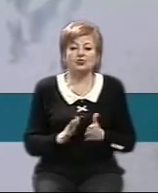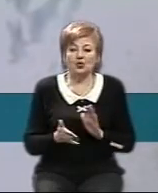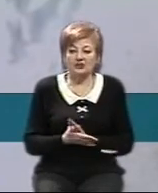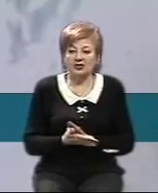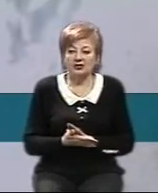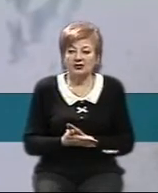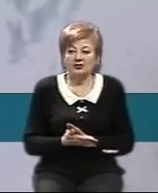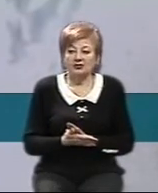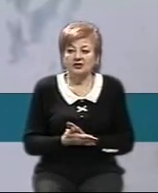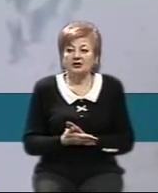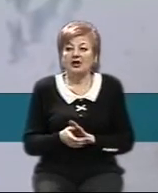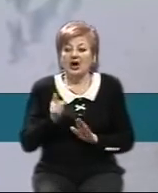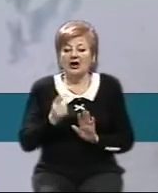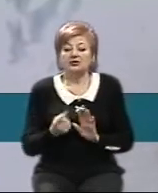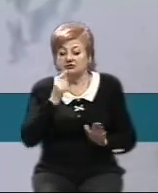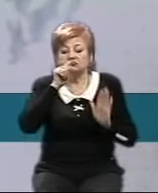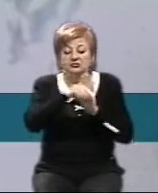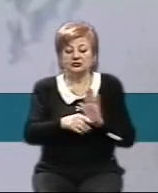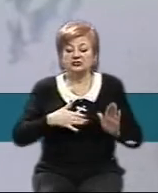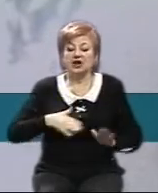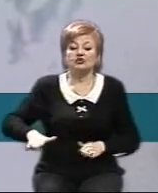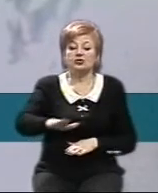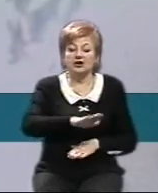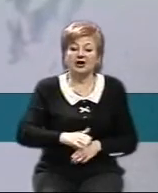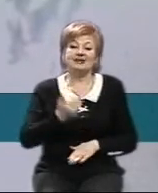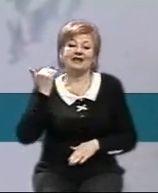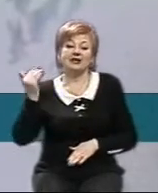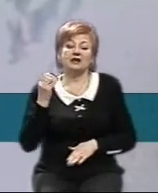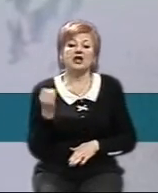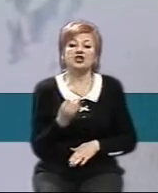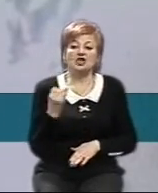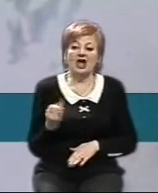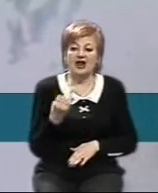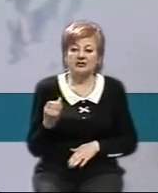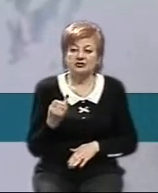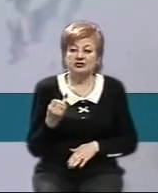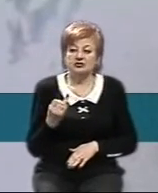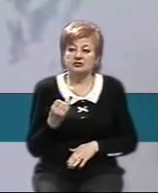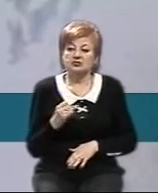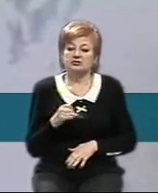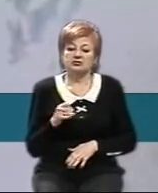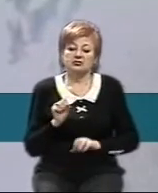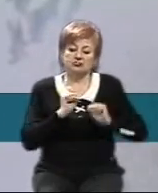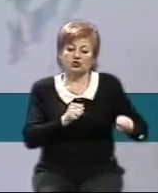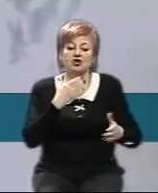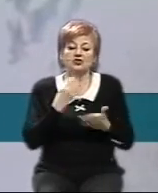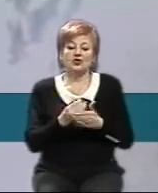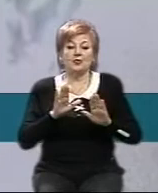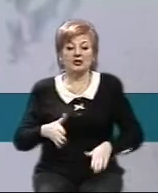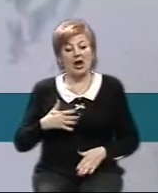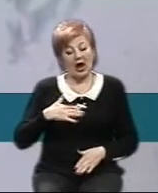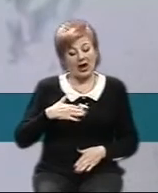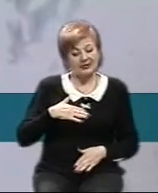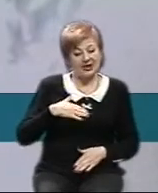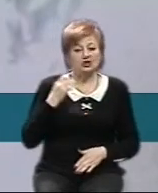Тобто, вони зайшли на нашу територію, їхні інтереси відстояти свої позиції, наші інтереси